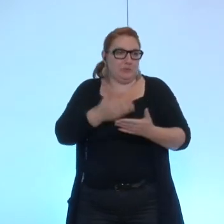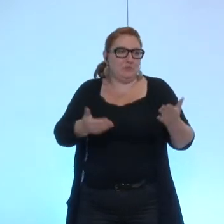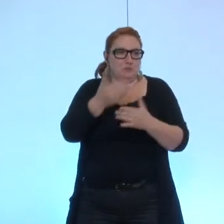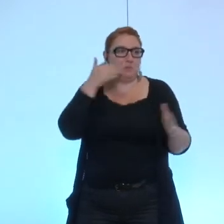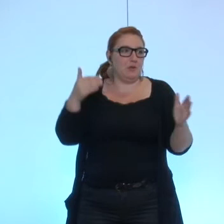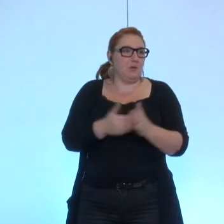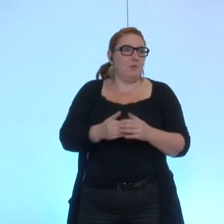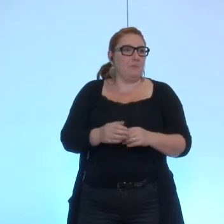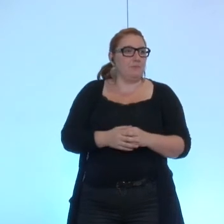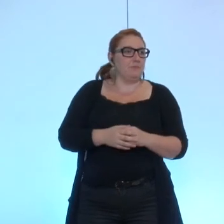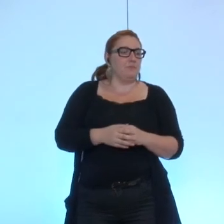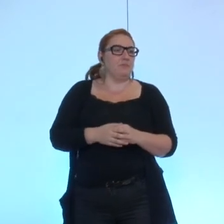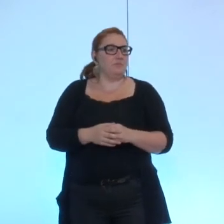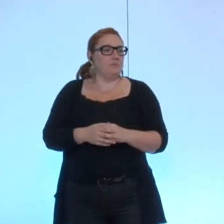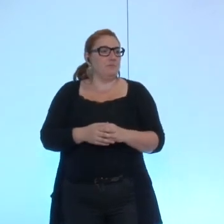pardon